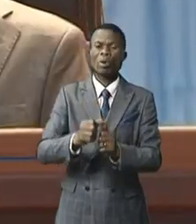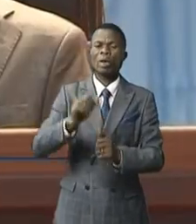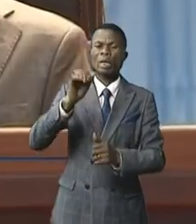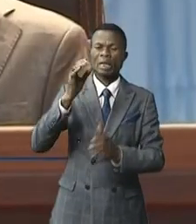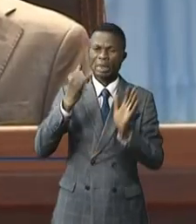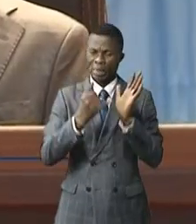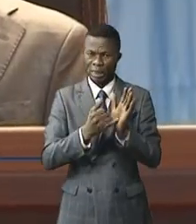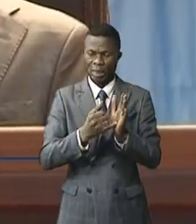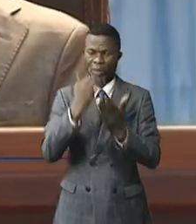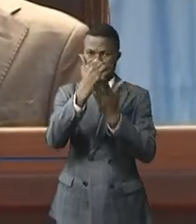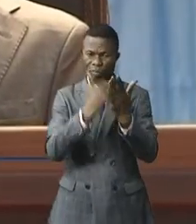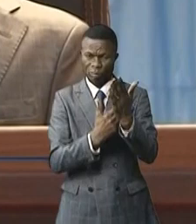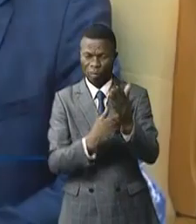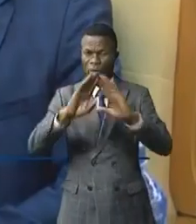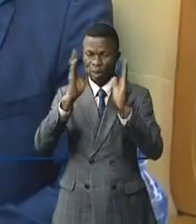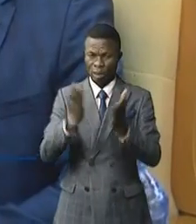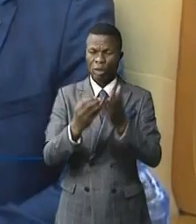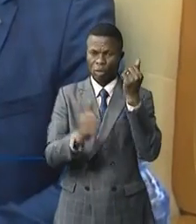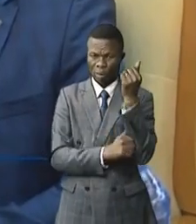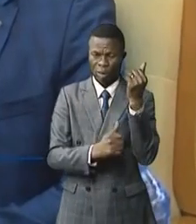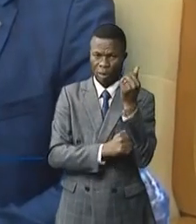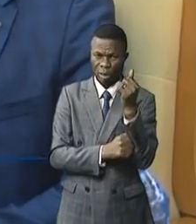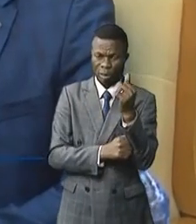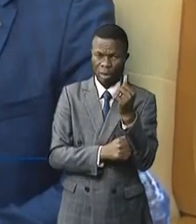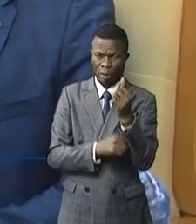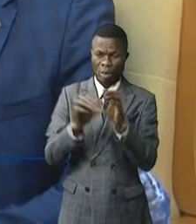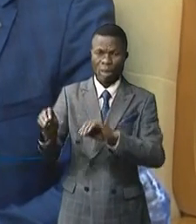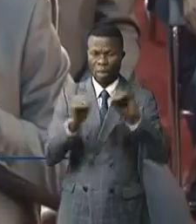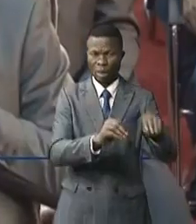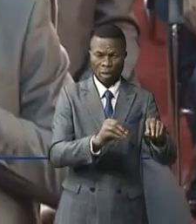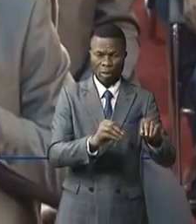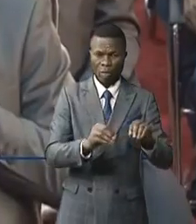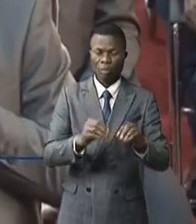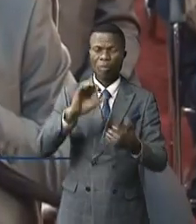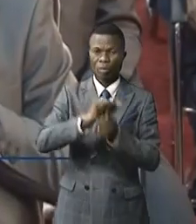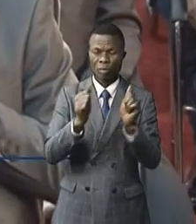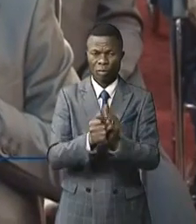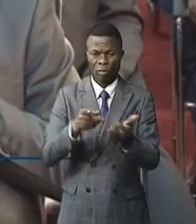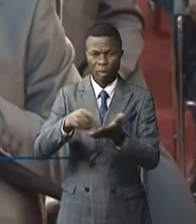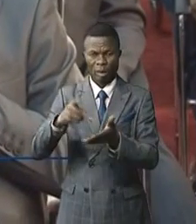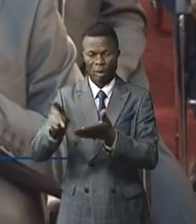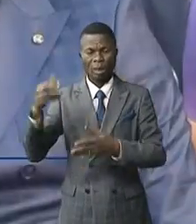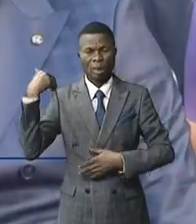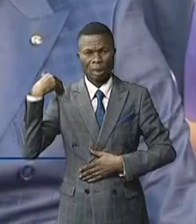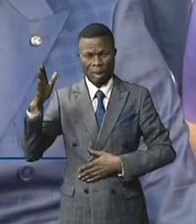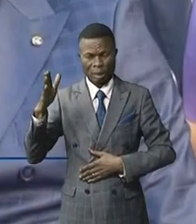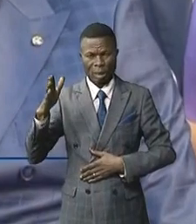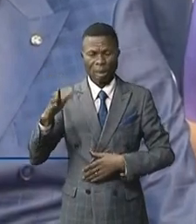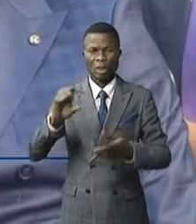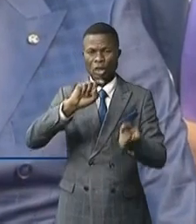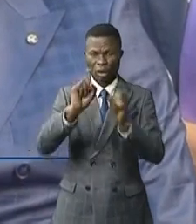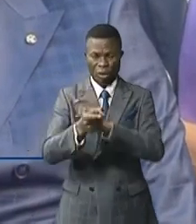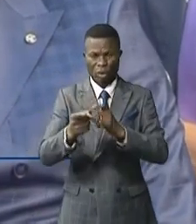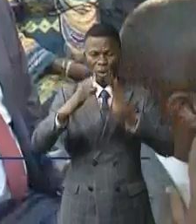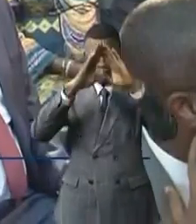l'identification du recensement de la population, la mise en œuvre du réajustement dans les services de l'État, la modernisation